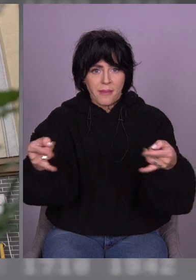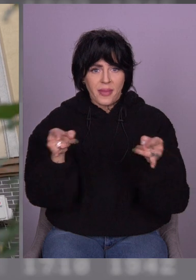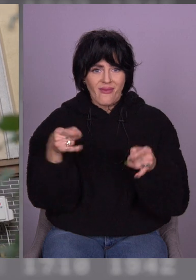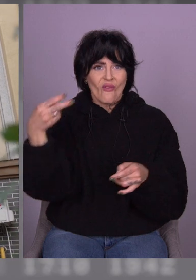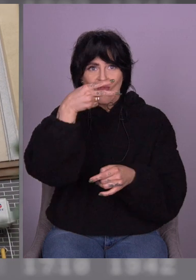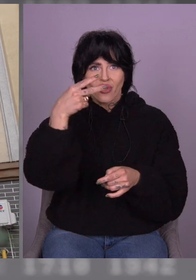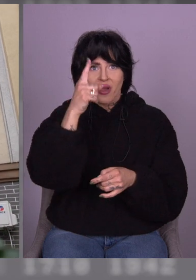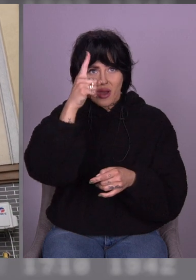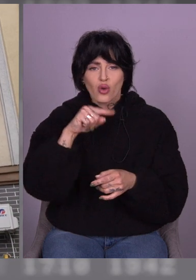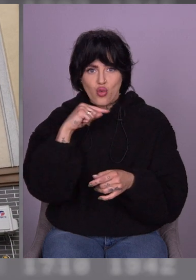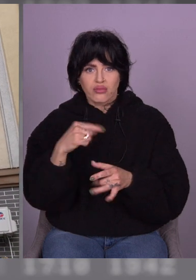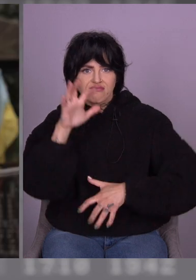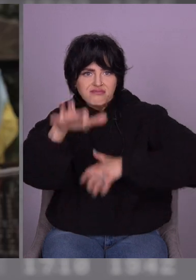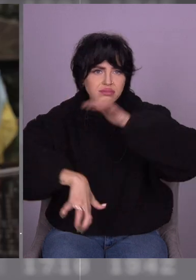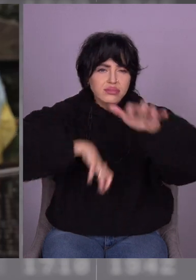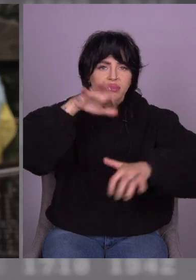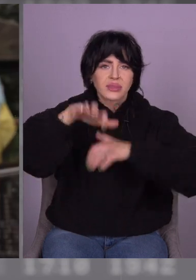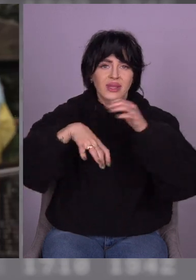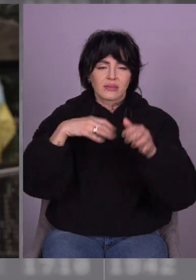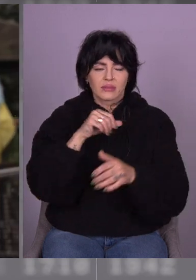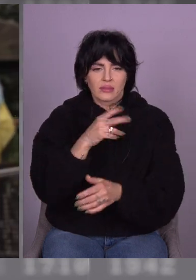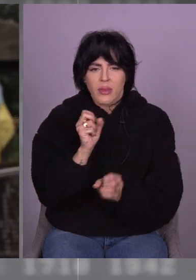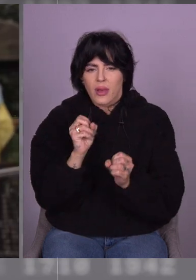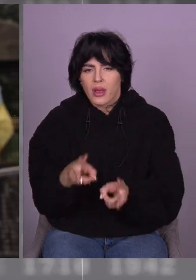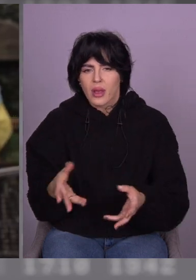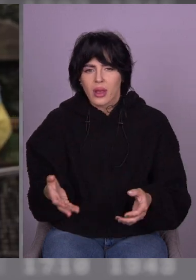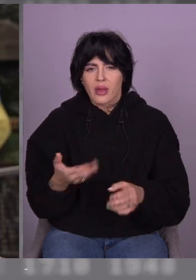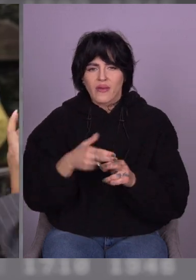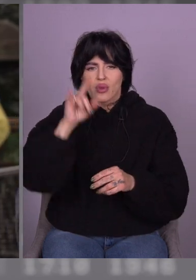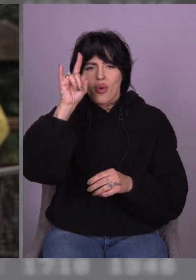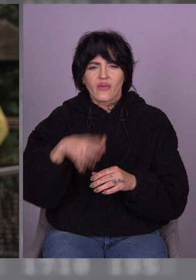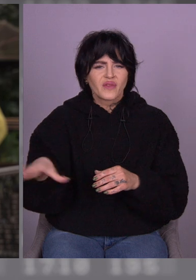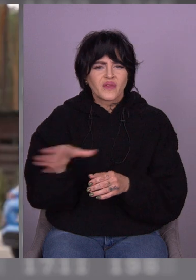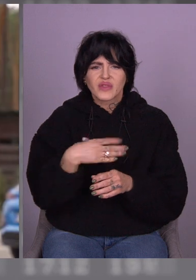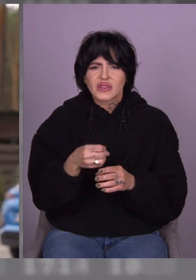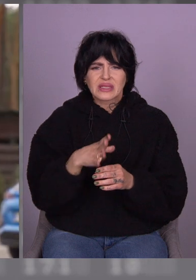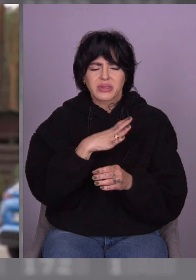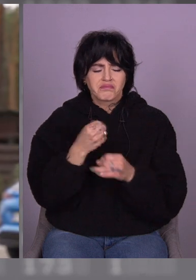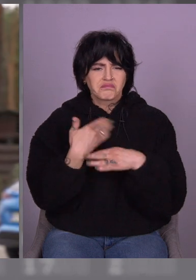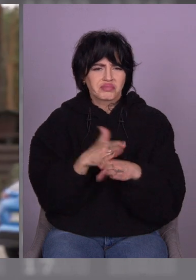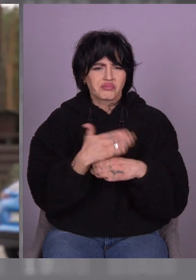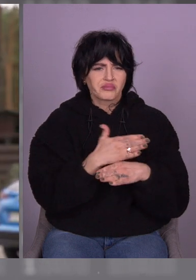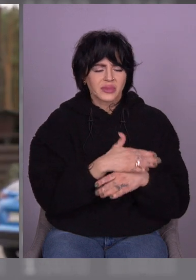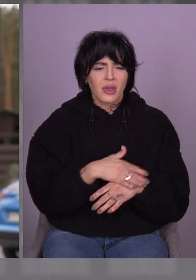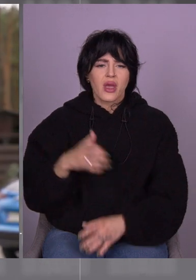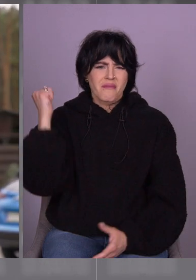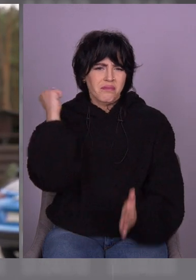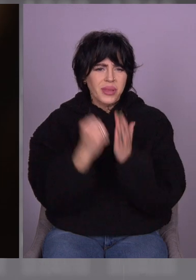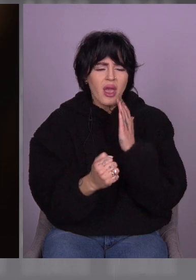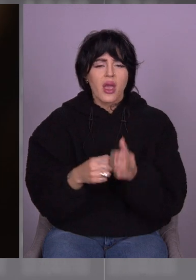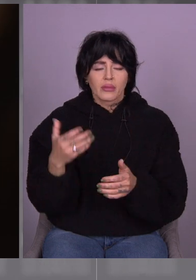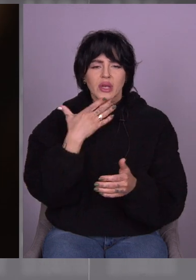поверх, ось з вулиці? З вулиці. І вони, ці вікна всі були повибивані, заводять вони своїх